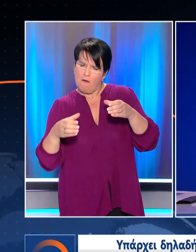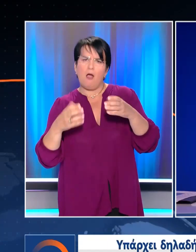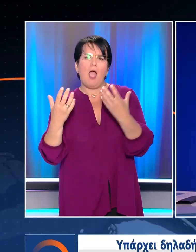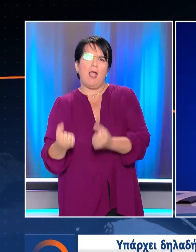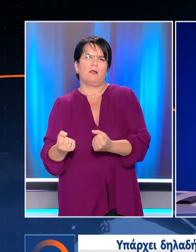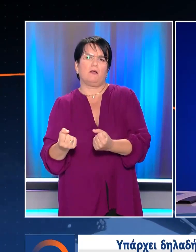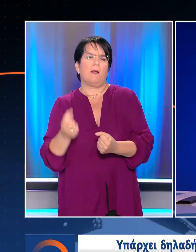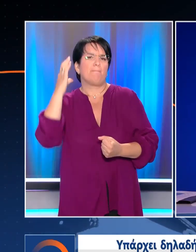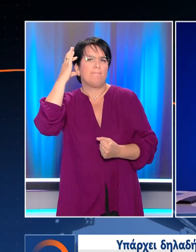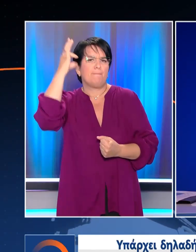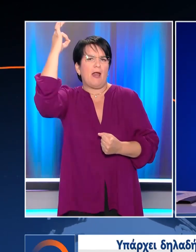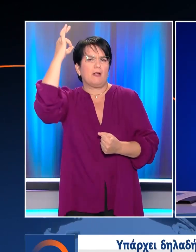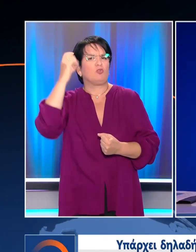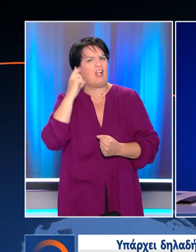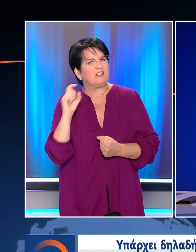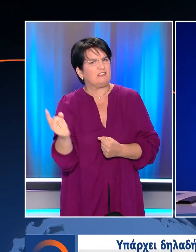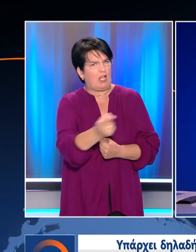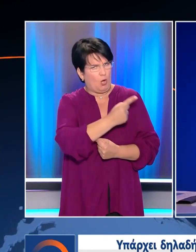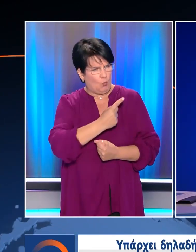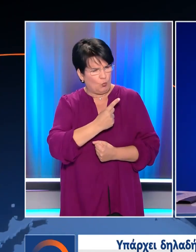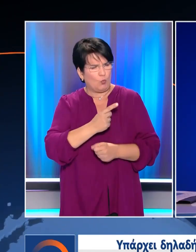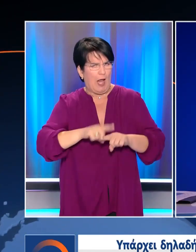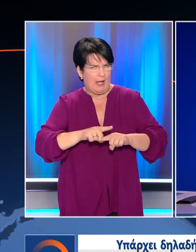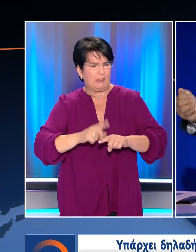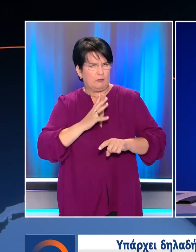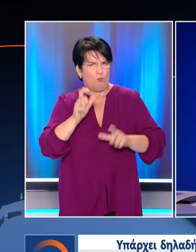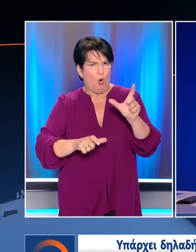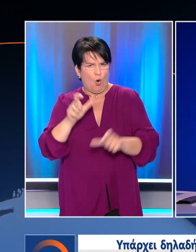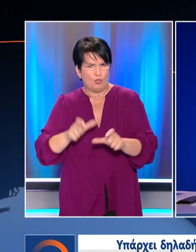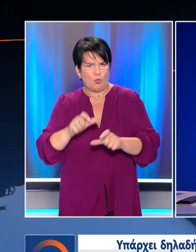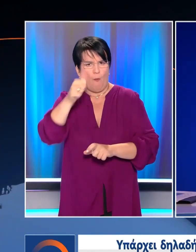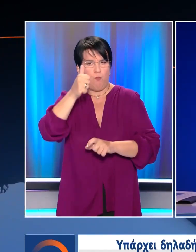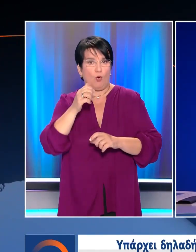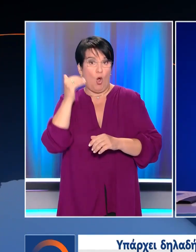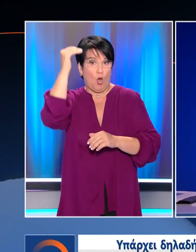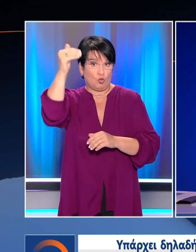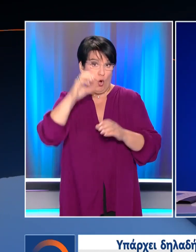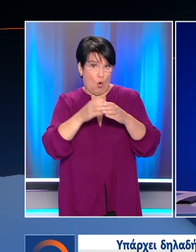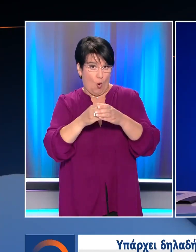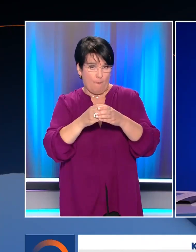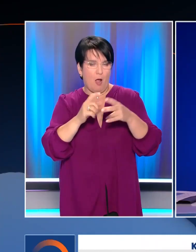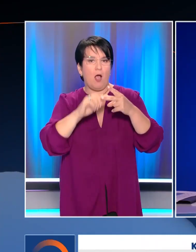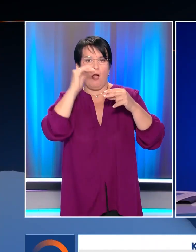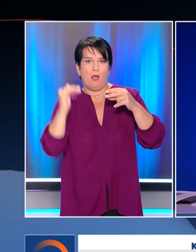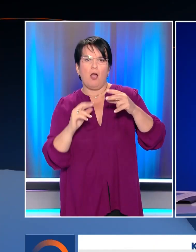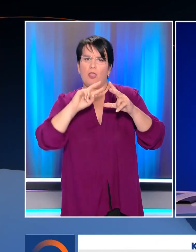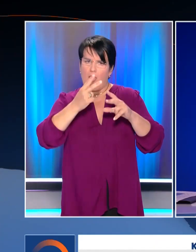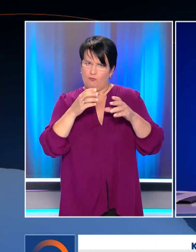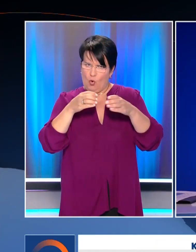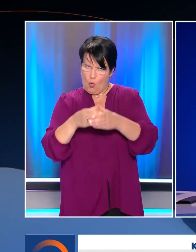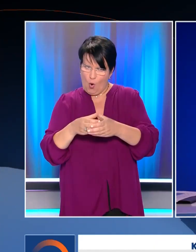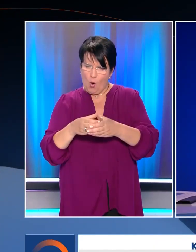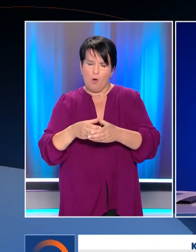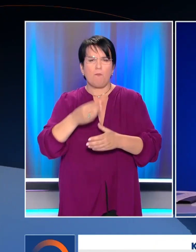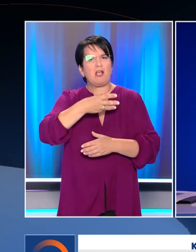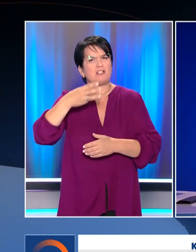δηλαδή η περίπτωση Και θέλω να το γνωρίζουν αυτό οι Έλληνες πολίτες Το πρώτο κόμμα να προηγείται σημαντικά του δεύτερου Και να σχηματίσει η κυβέρνηση Ο